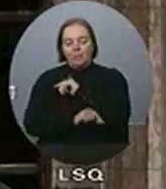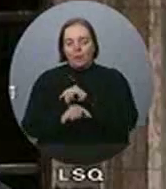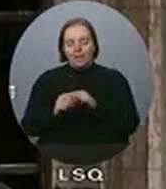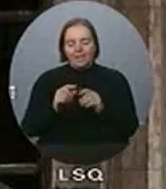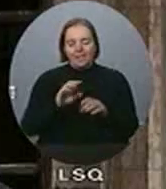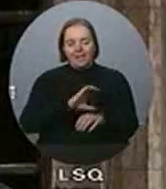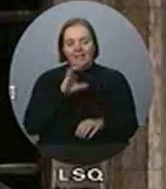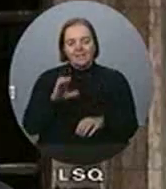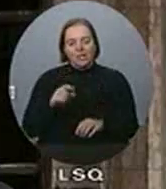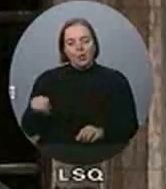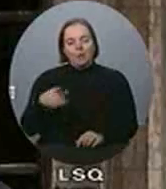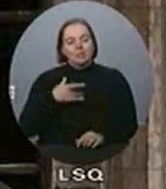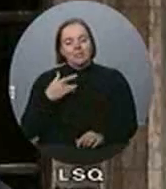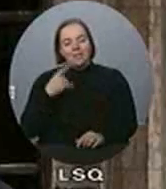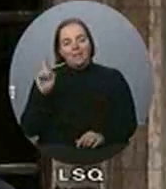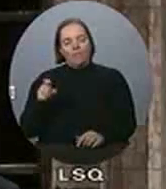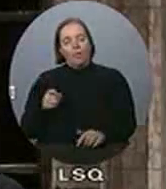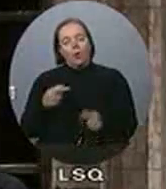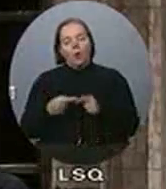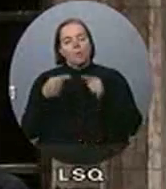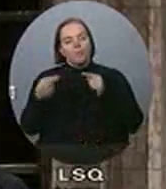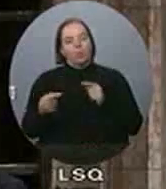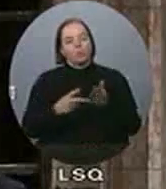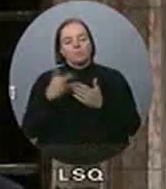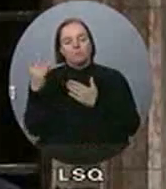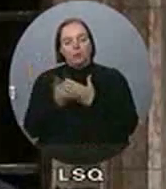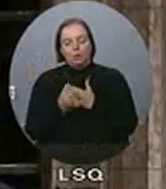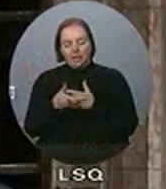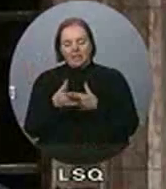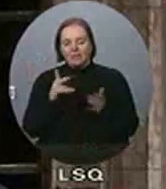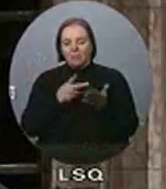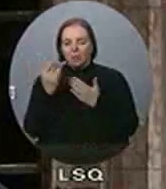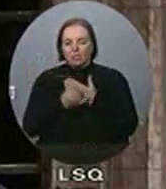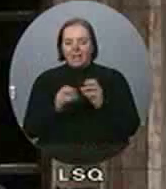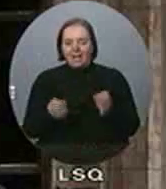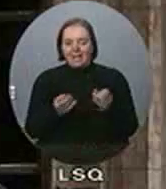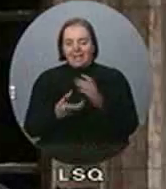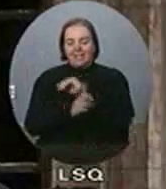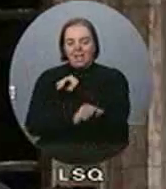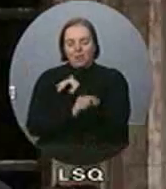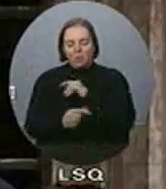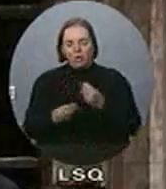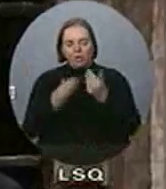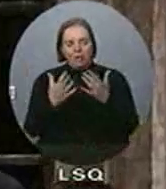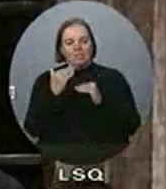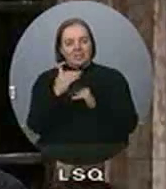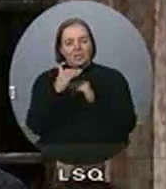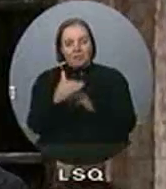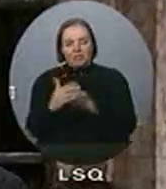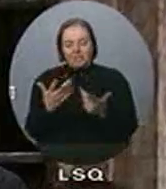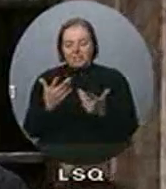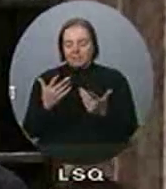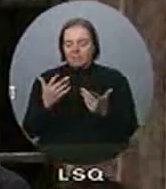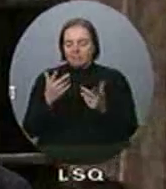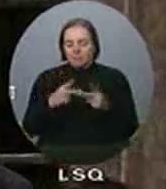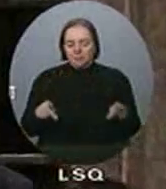'il était de leur devoir de s'opposer à un projet qui créera des emplois et assurera la sécurité génétique du pays.